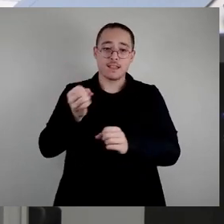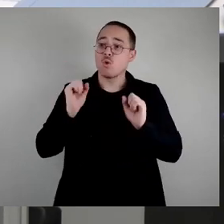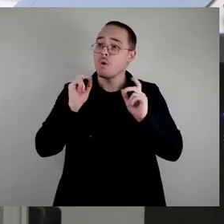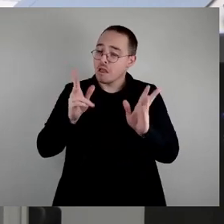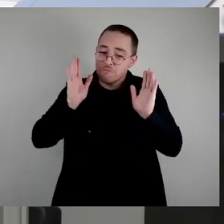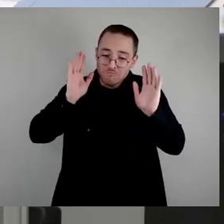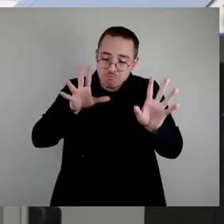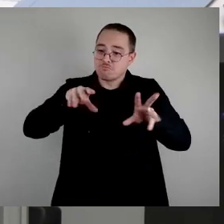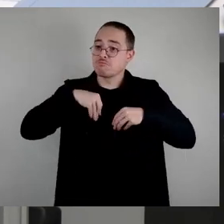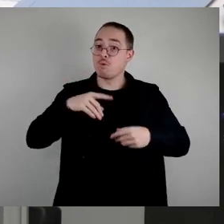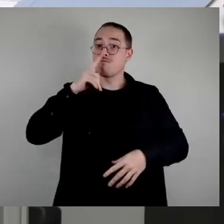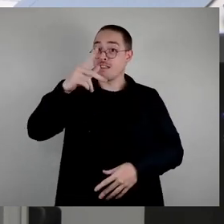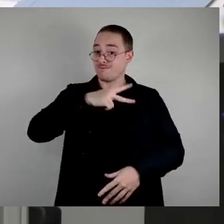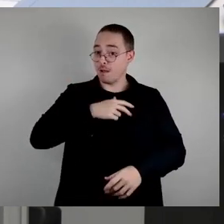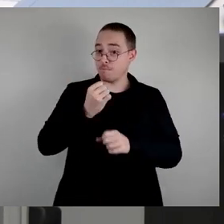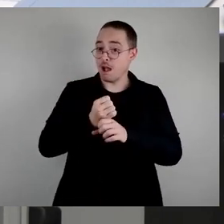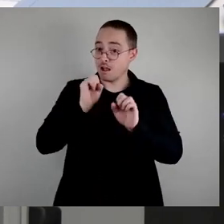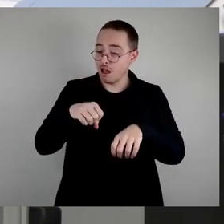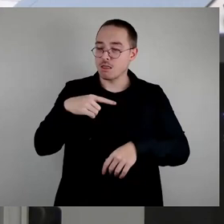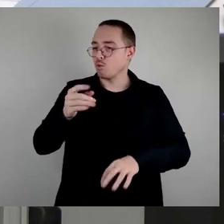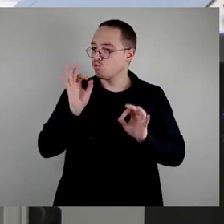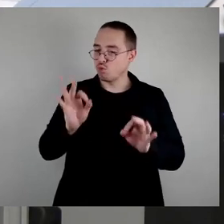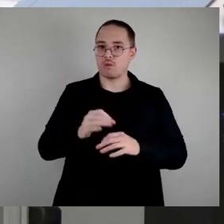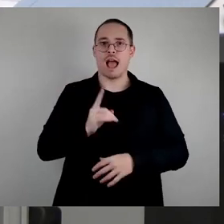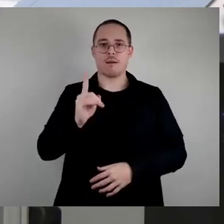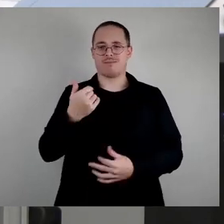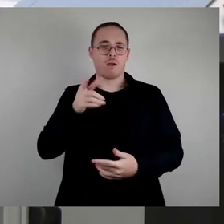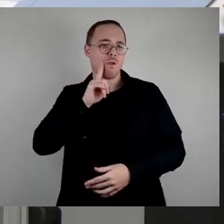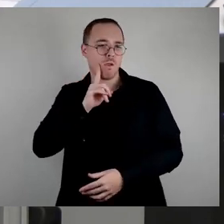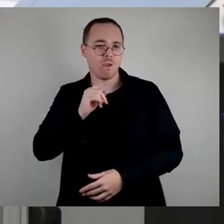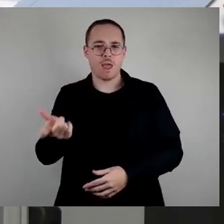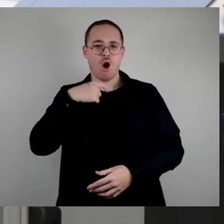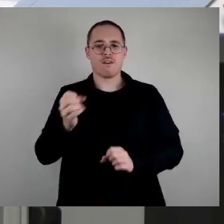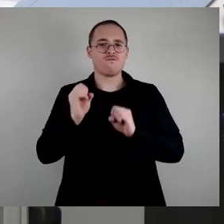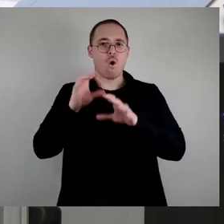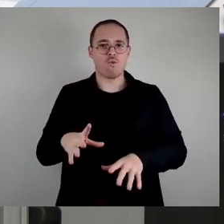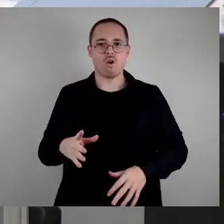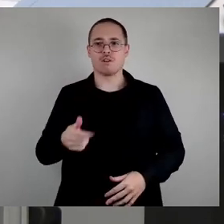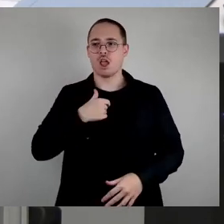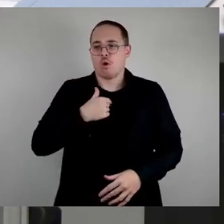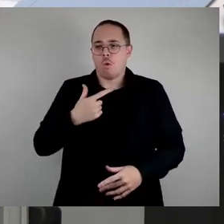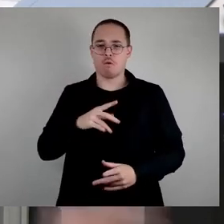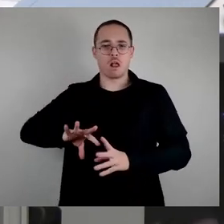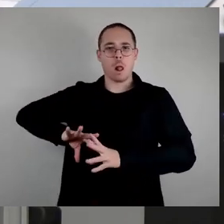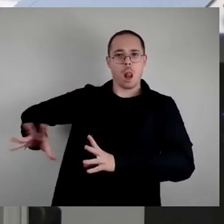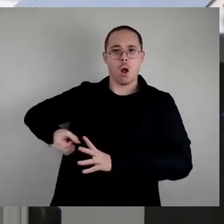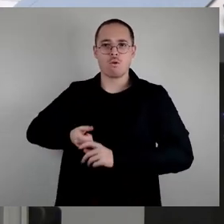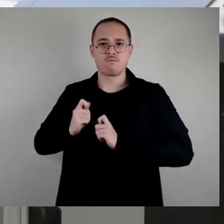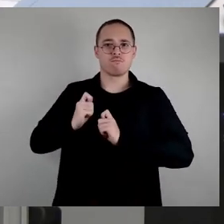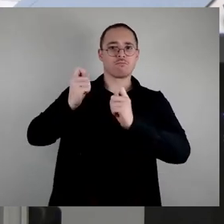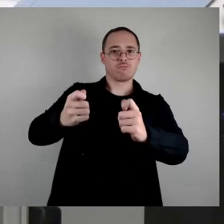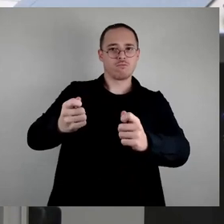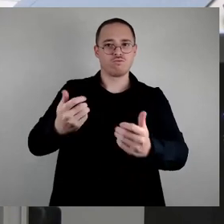Sache. So, aber hier so rumzulügen und mir irgendwas vorzuwerfen, ich hätte was gekabert, oder dann kommen hier unterschiedliche,